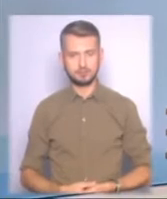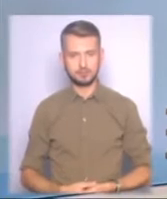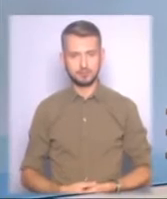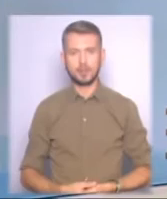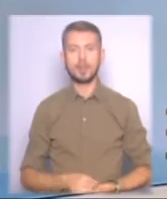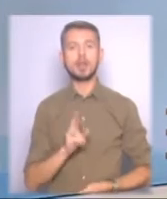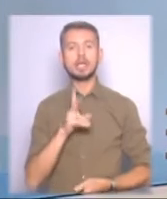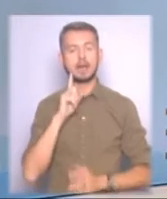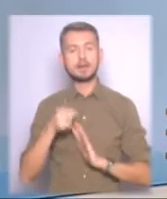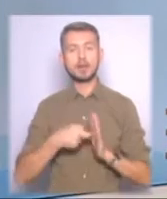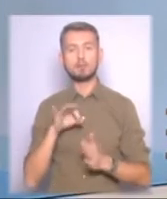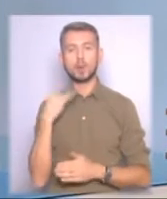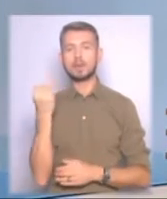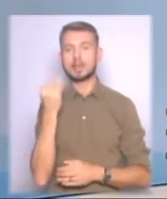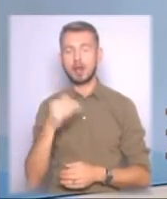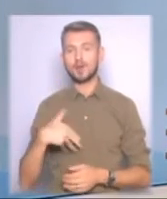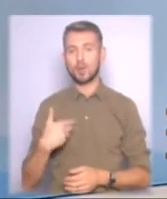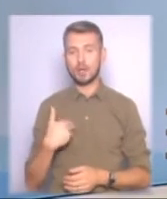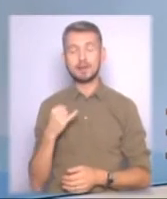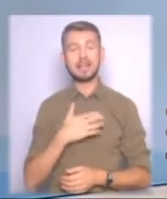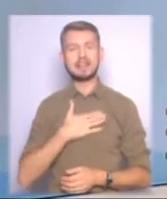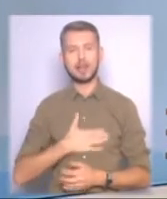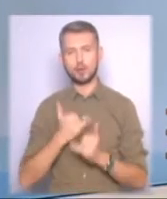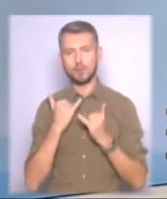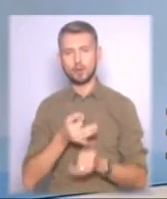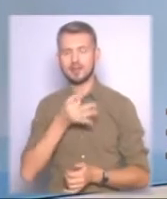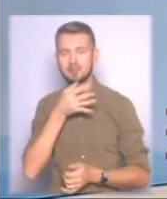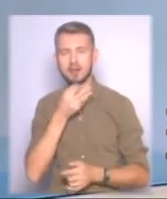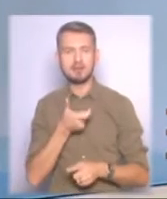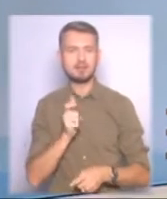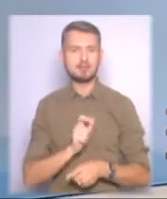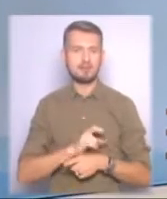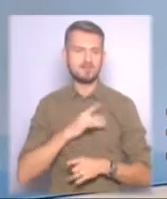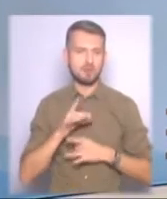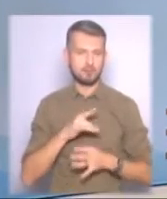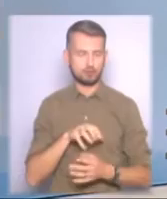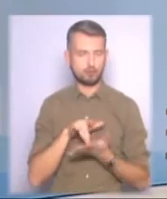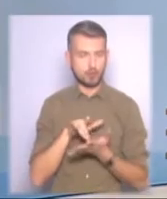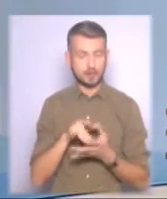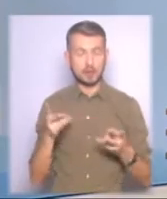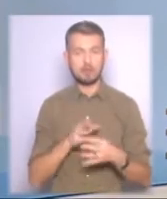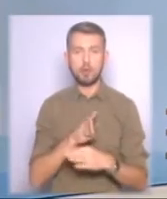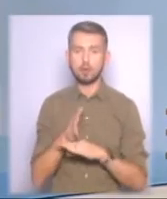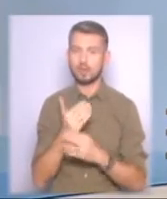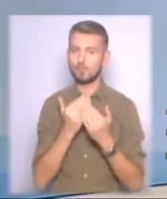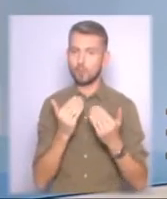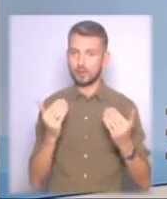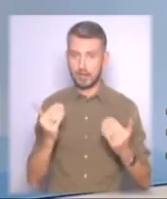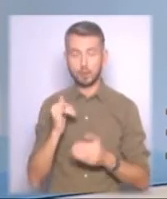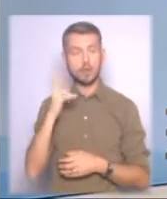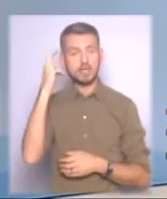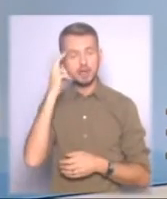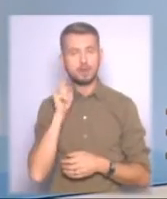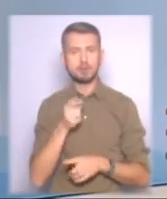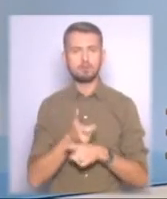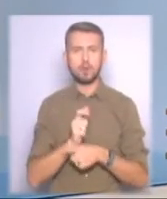Як дізнатися про цікаве, корисне та задовольнити сумаки найвибагливішого туриста? Варто сходити до музею. У Києві їх